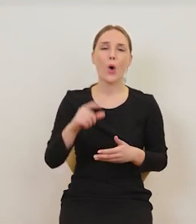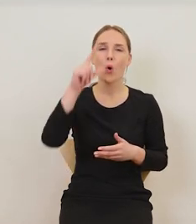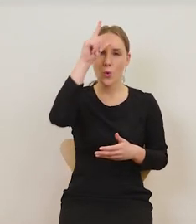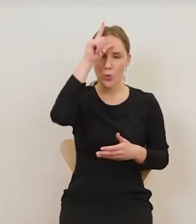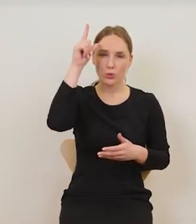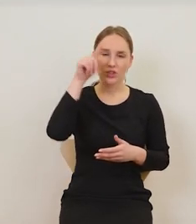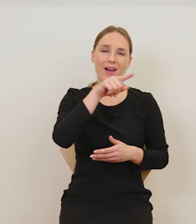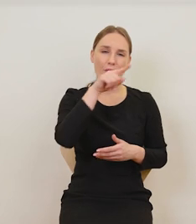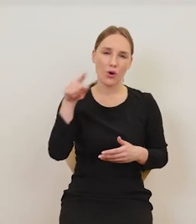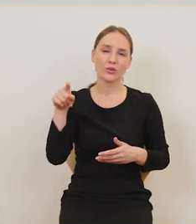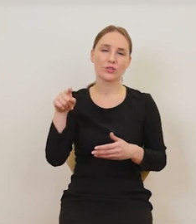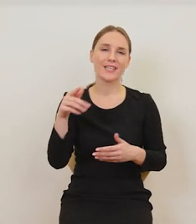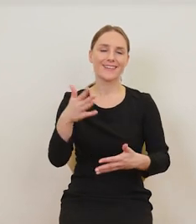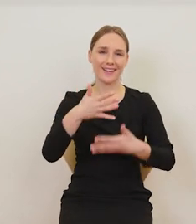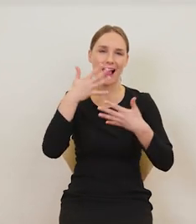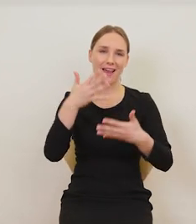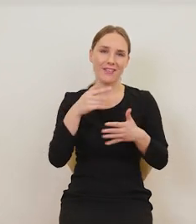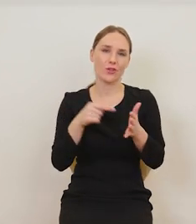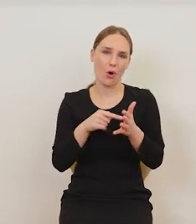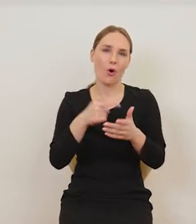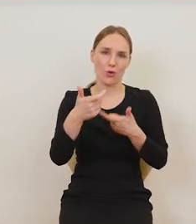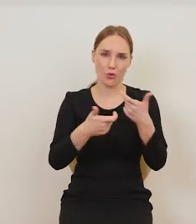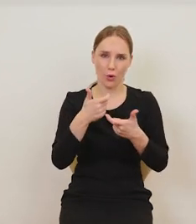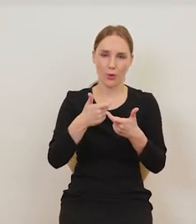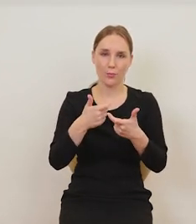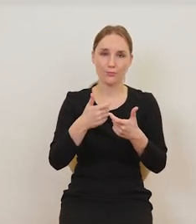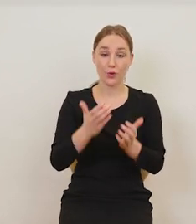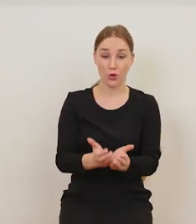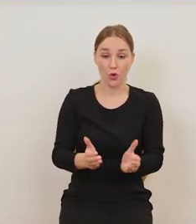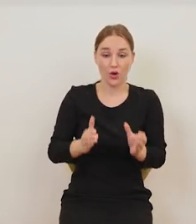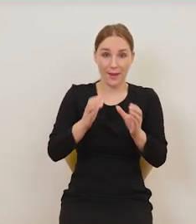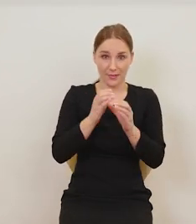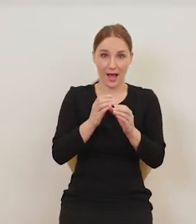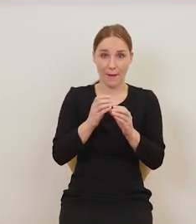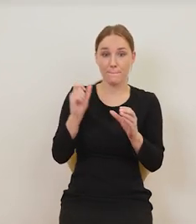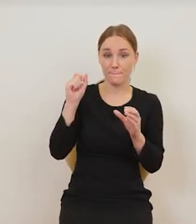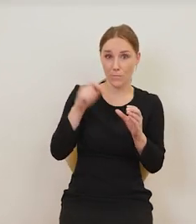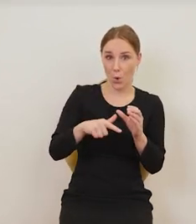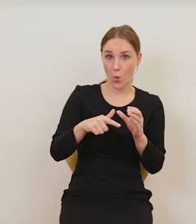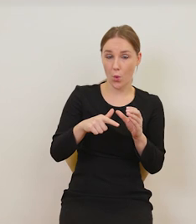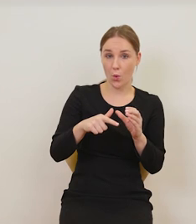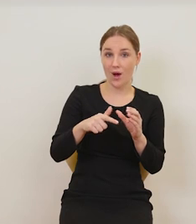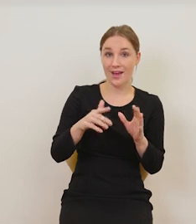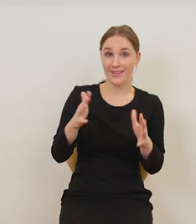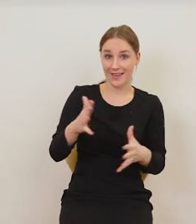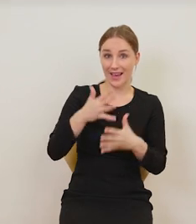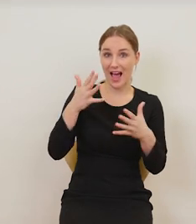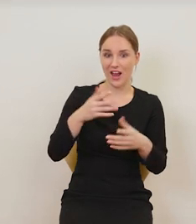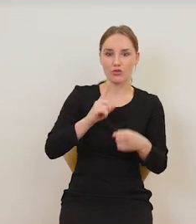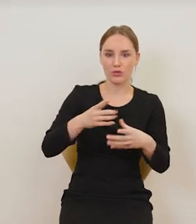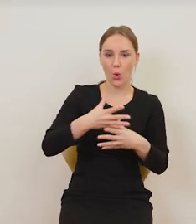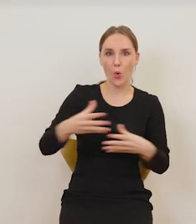używają inhalantów. Torebka, w której jest ten inhalant, bo on szybko paruje. Więc